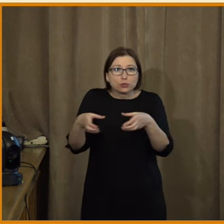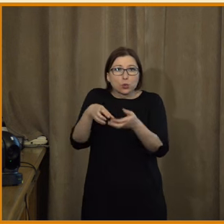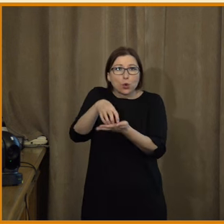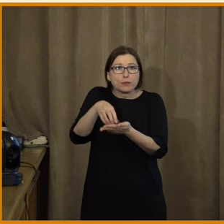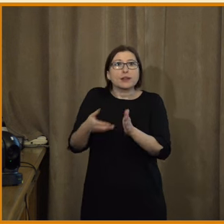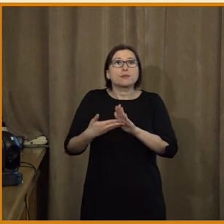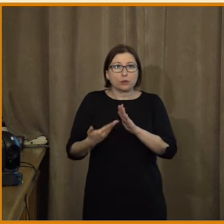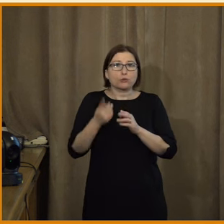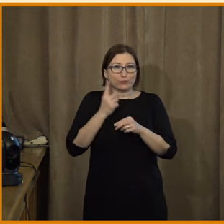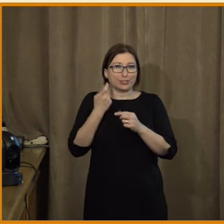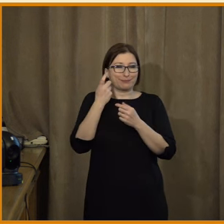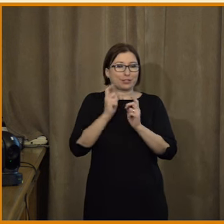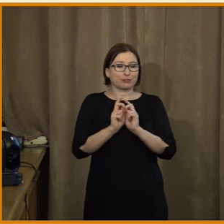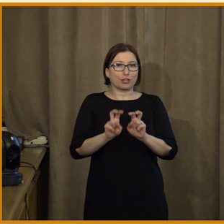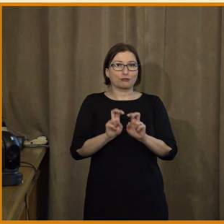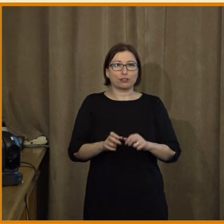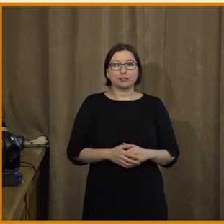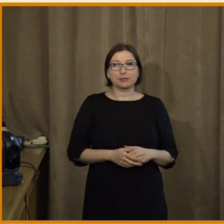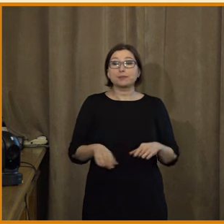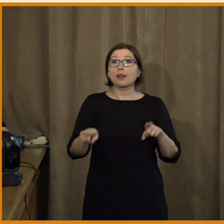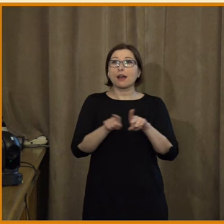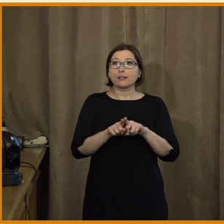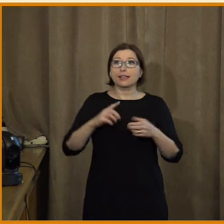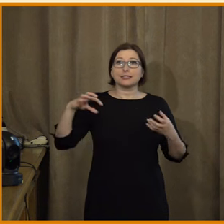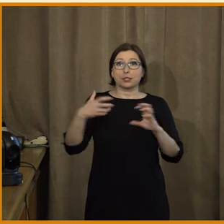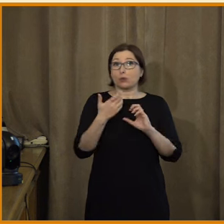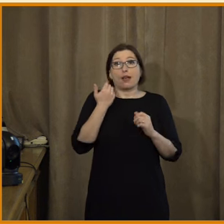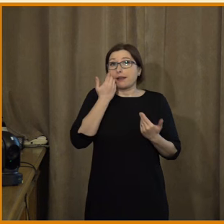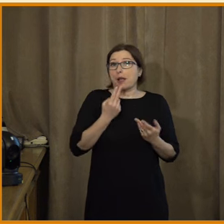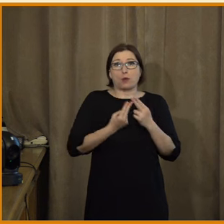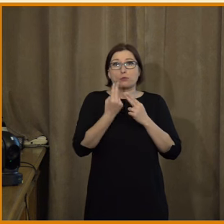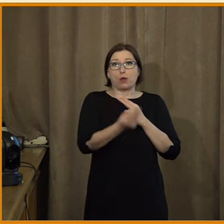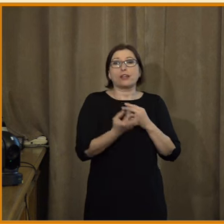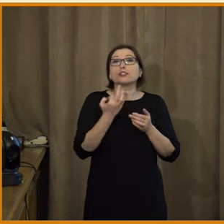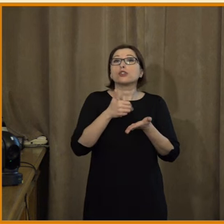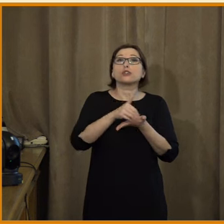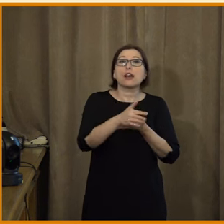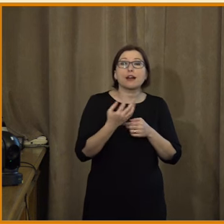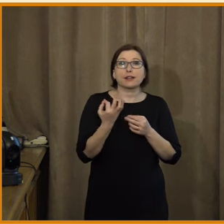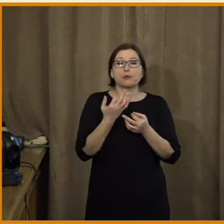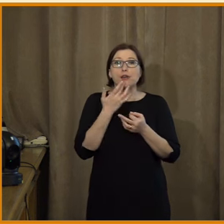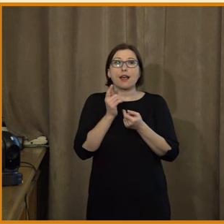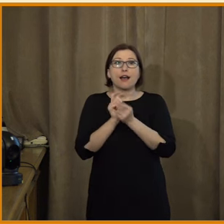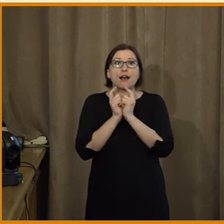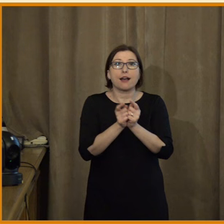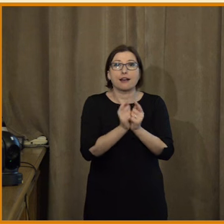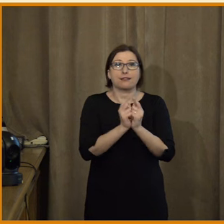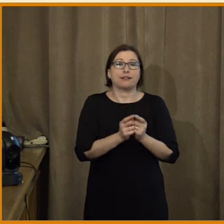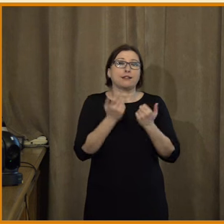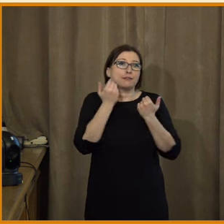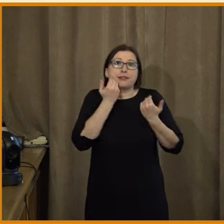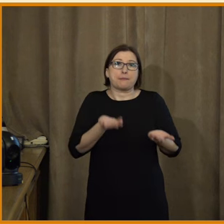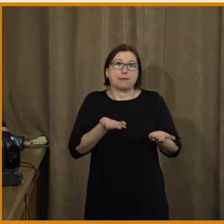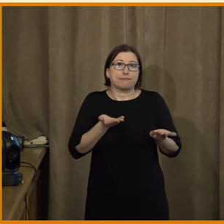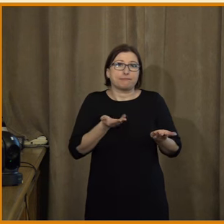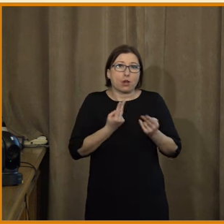slajd, což je vlastně jenom takové schrnutí. Já nemám odpověď na otázku, co dál nebo co s tím, možná tady k ní nějak dospějeme.